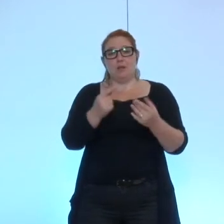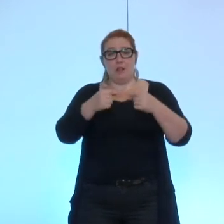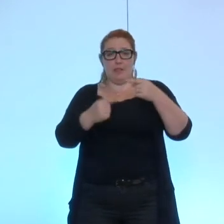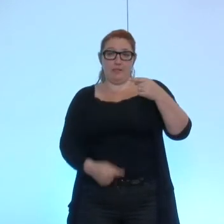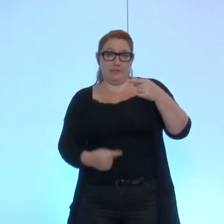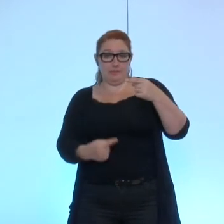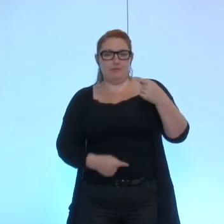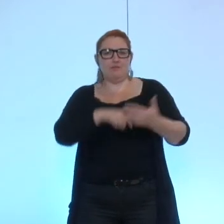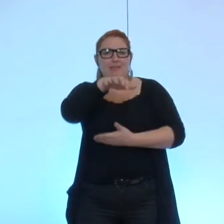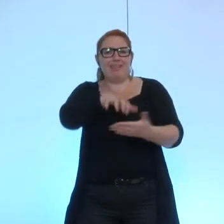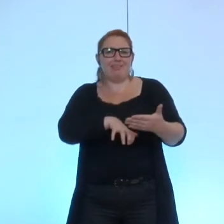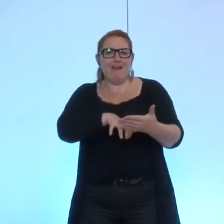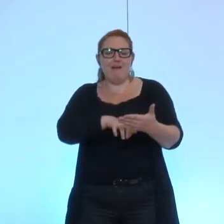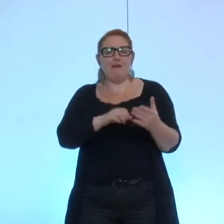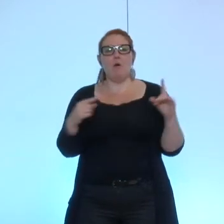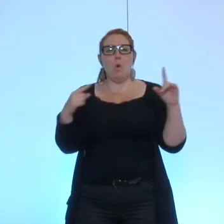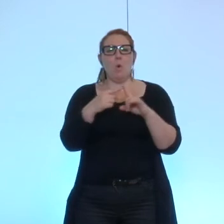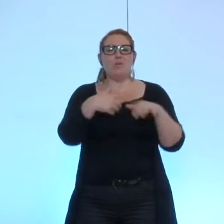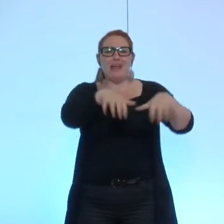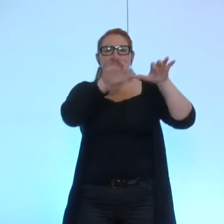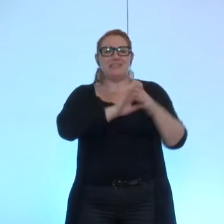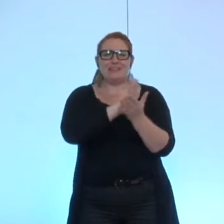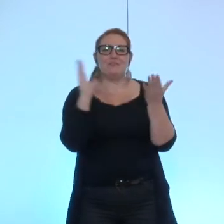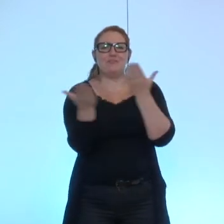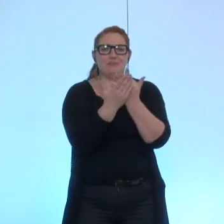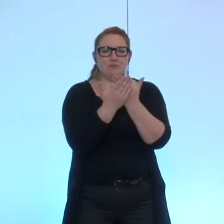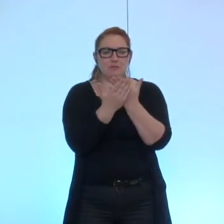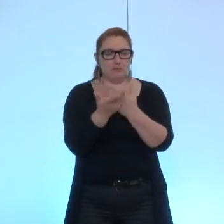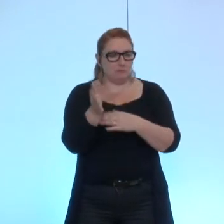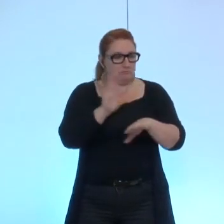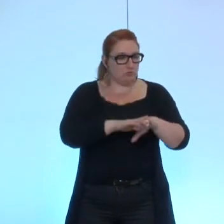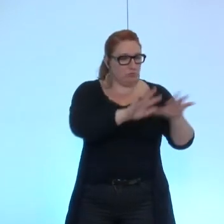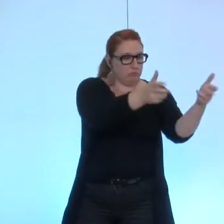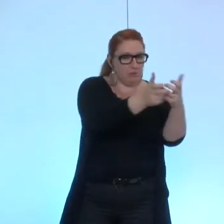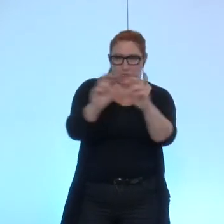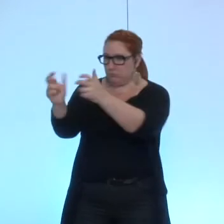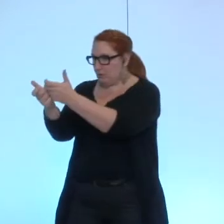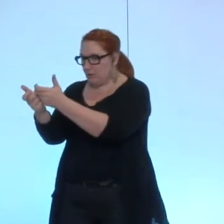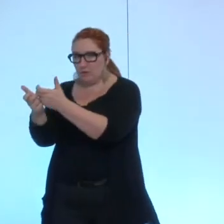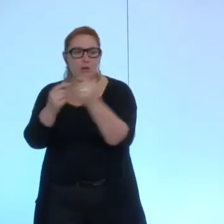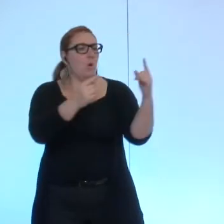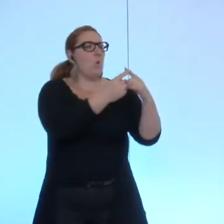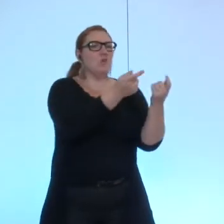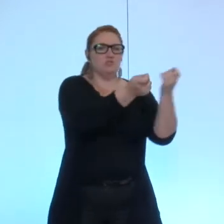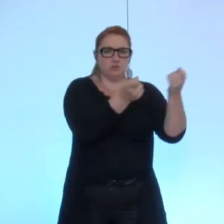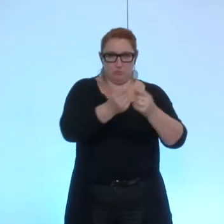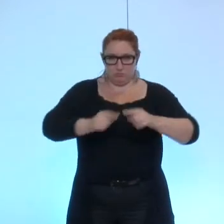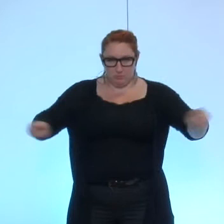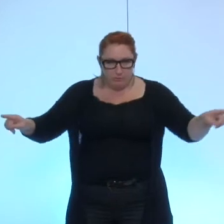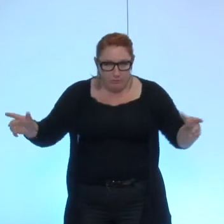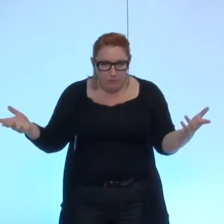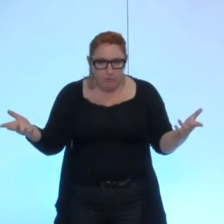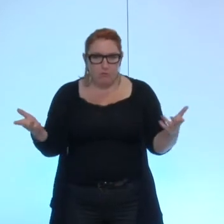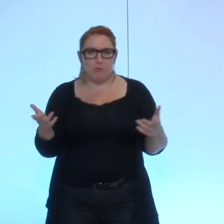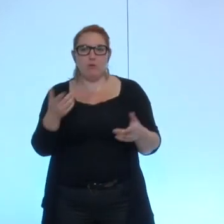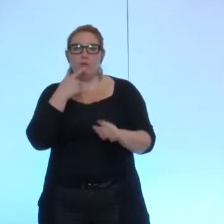jointe aux comptes administratifs qui comportent des différences avec les montants inscrits aux comptes de gestion le recouvrement